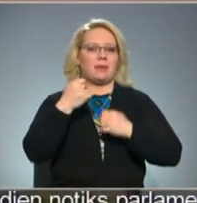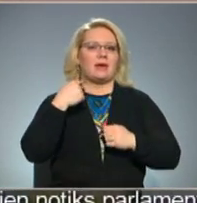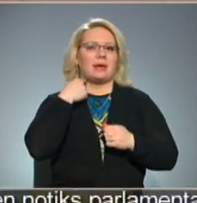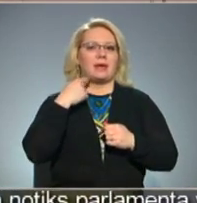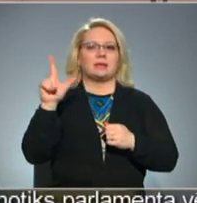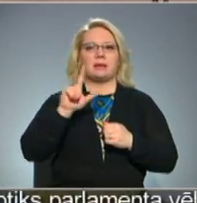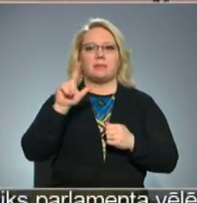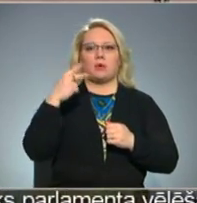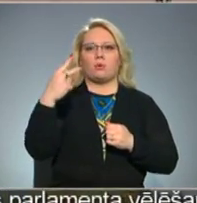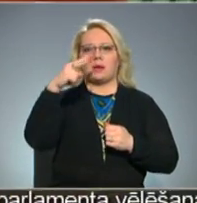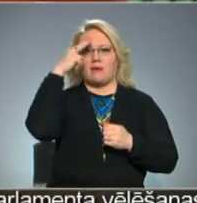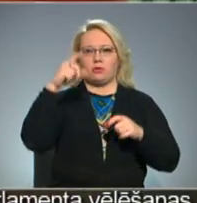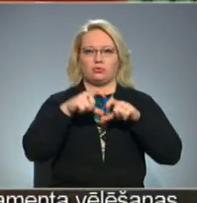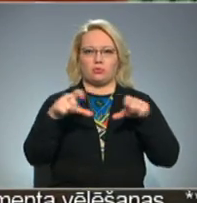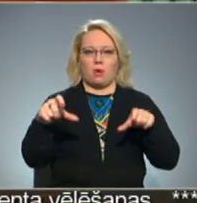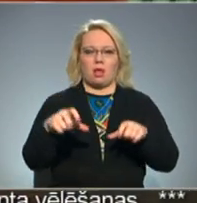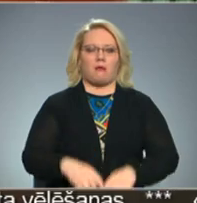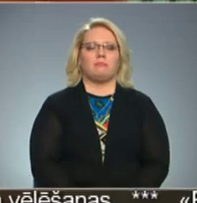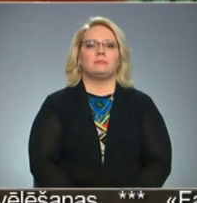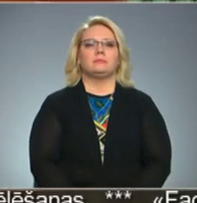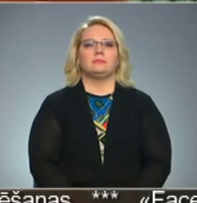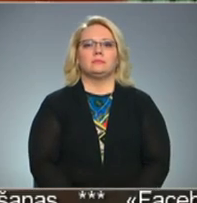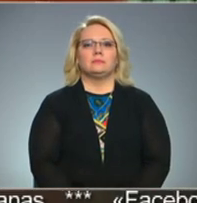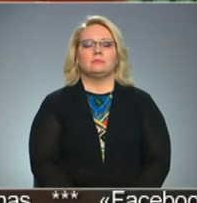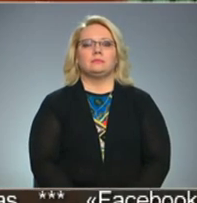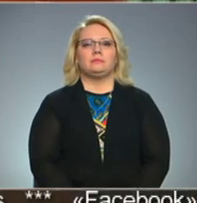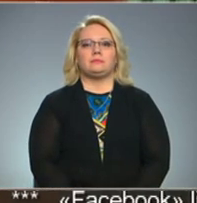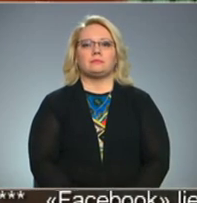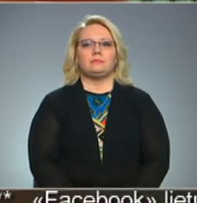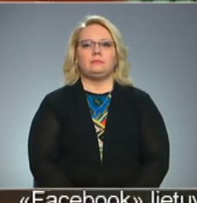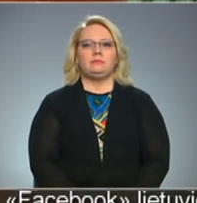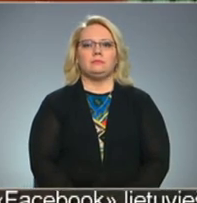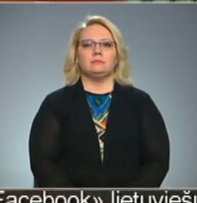72. vidusskolā. Sandra Lietāna, Andrs Pāns, TV Spektrs.